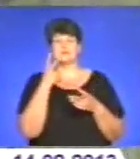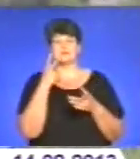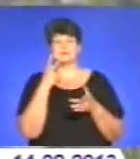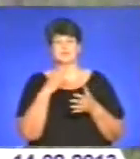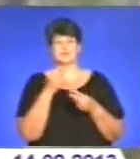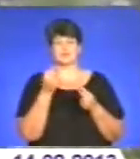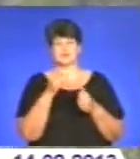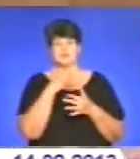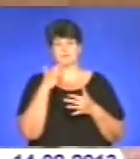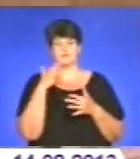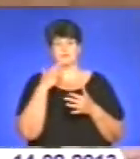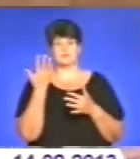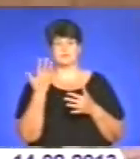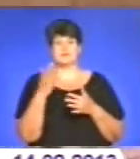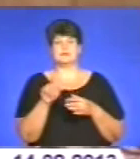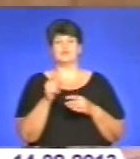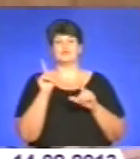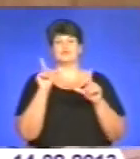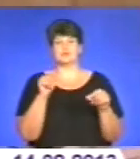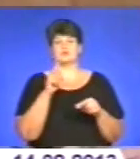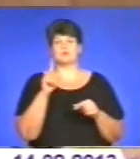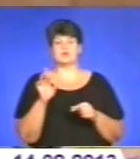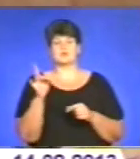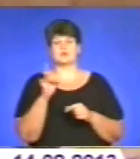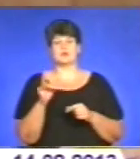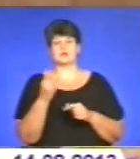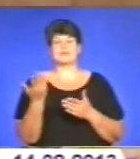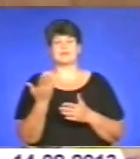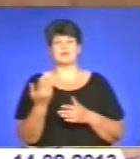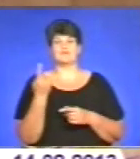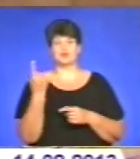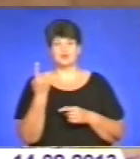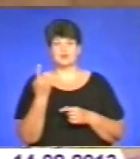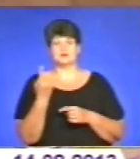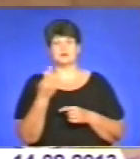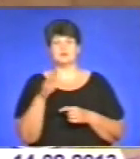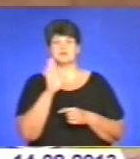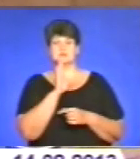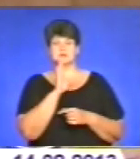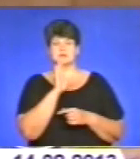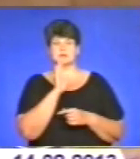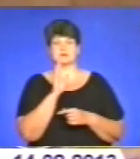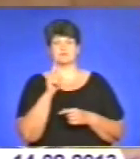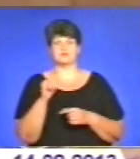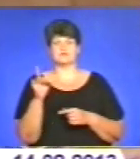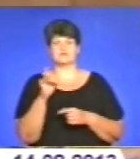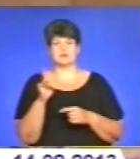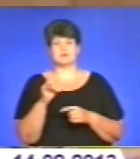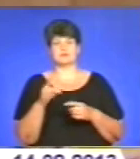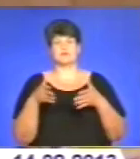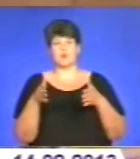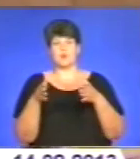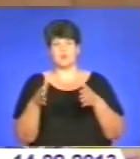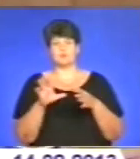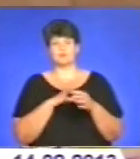вартує чималих. Нами було здійснено виїзд у Зборівський район, де в одній із жительків Зборівського району на присадибній ділянці